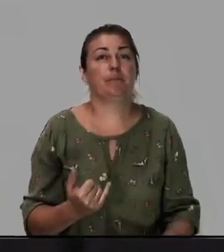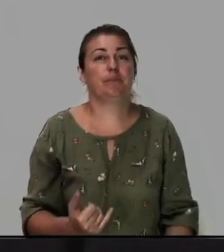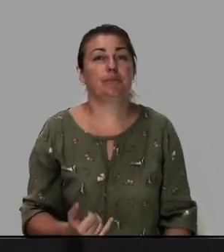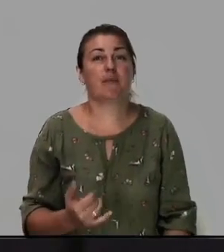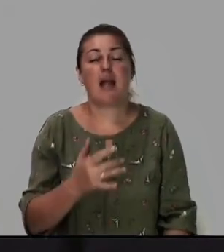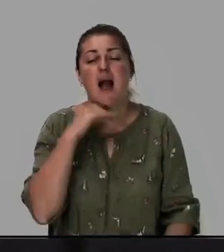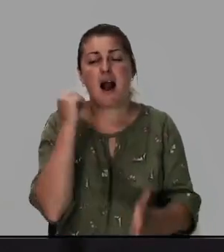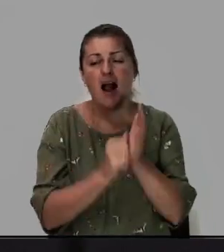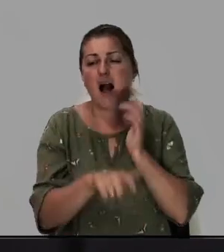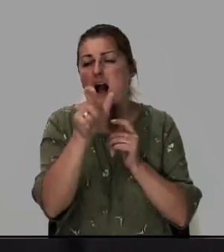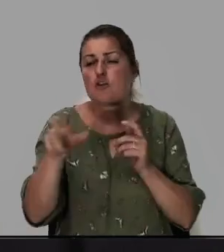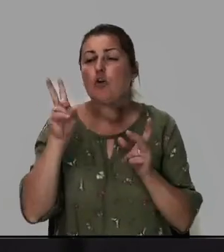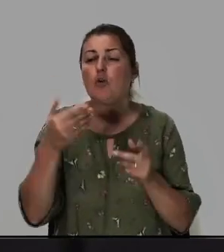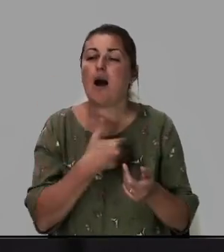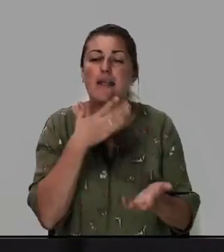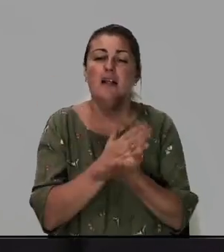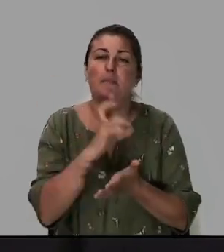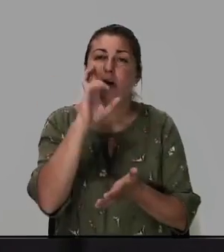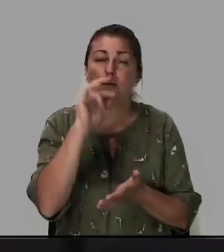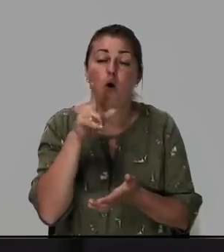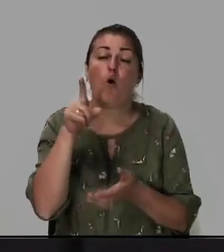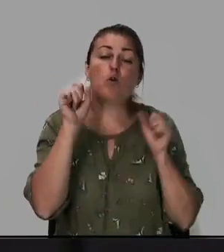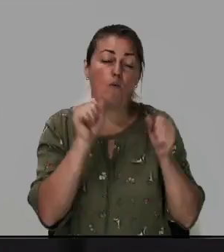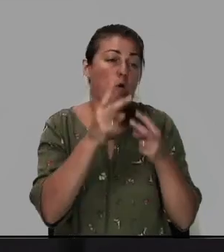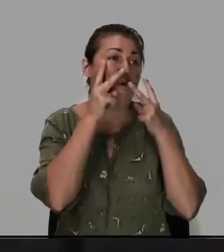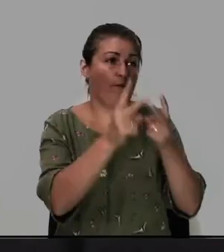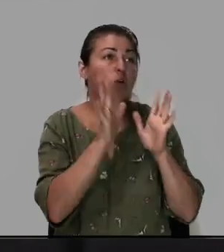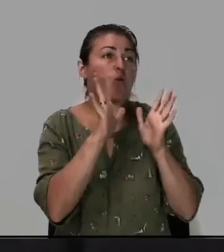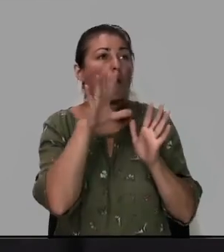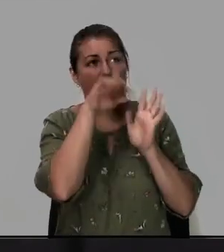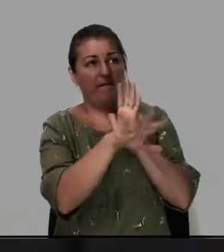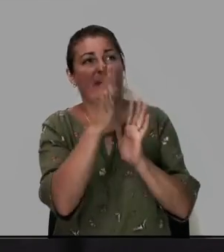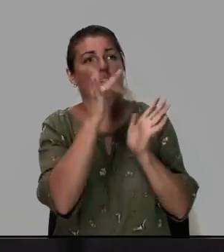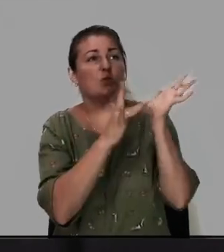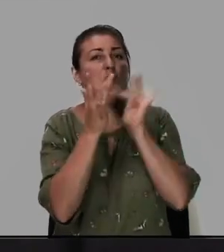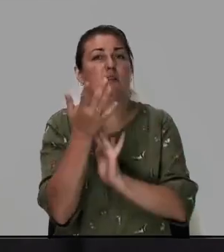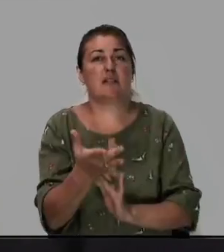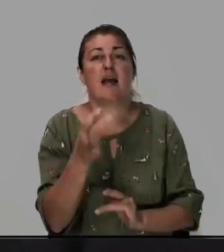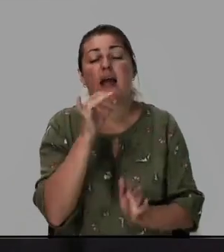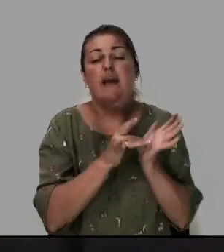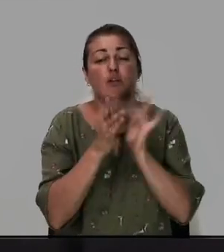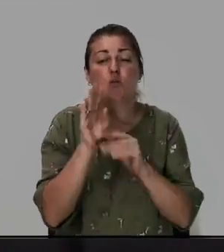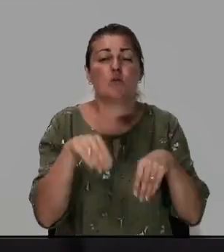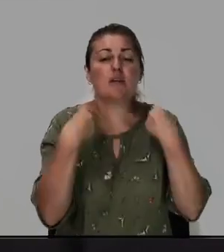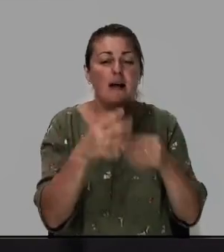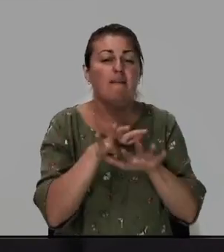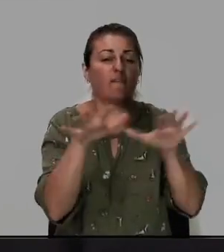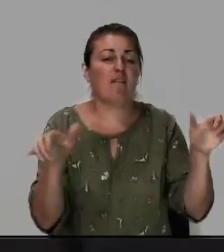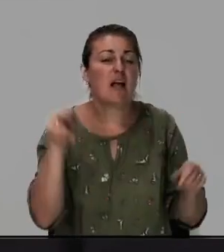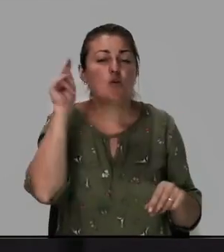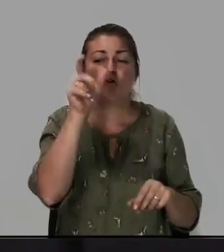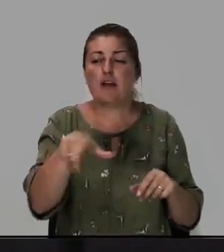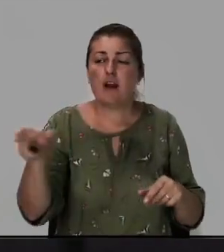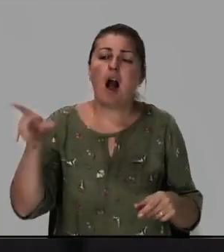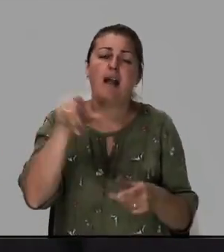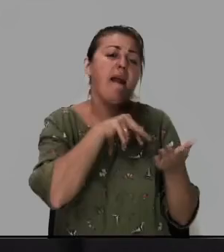каждый, кто хотел иметь Бога, он мог и увидеть только в Иисусе Христе. Иисус дал власть ученикам, они